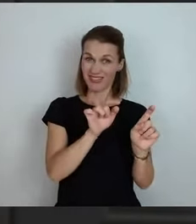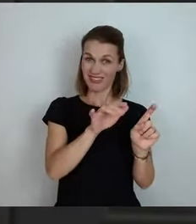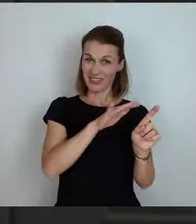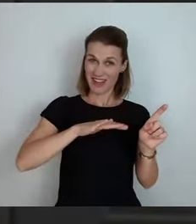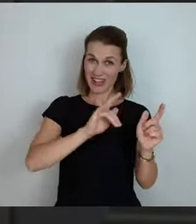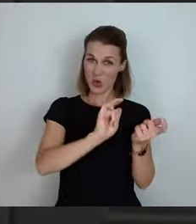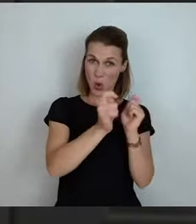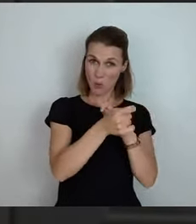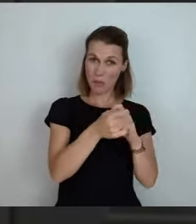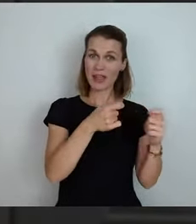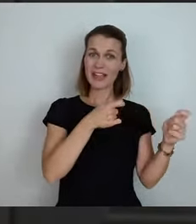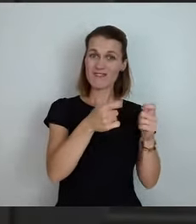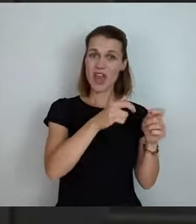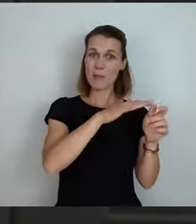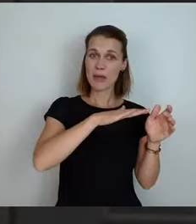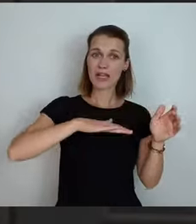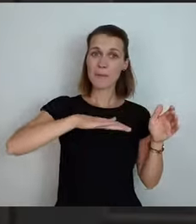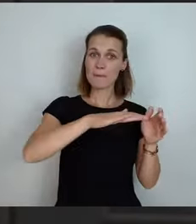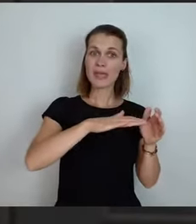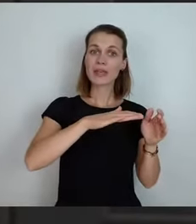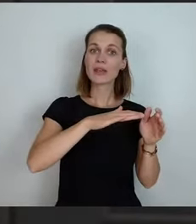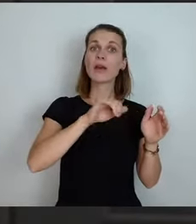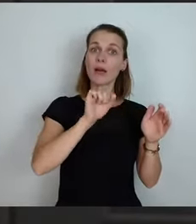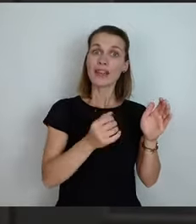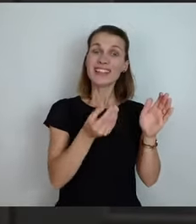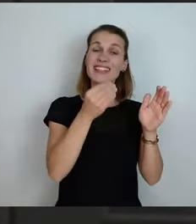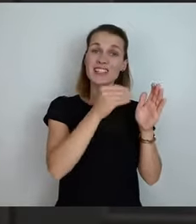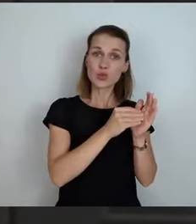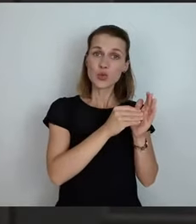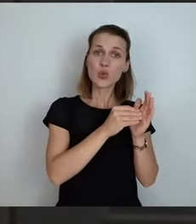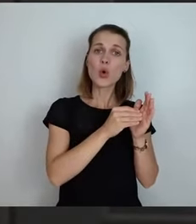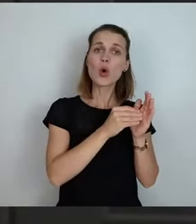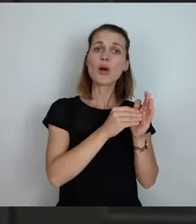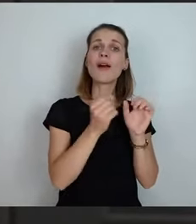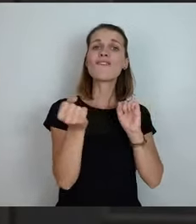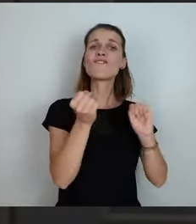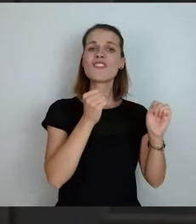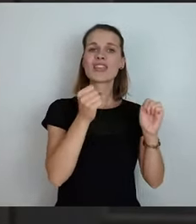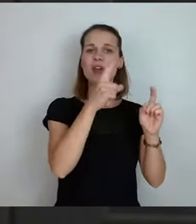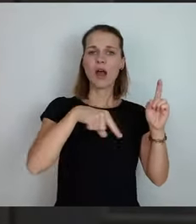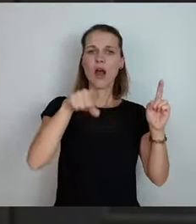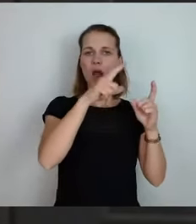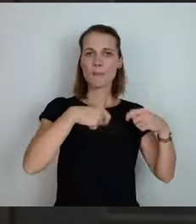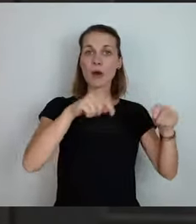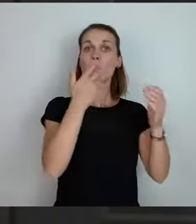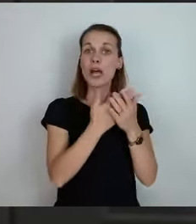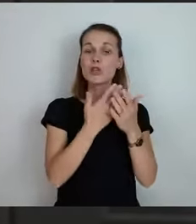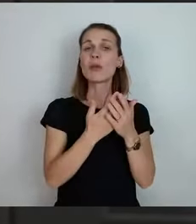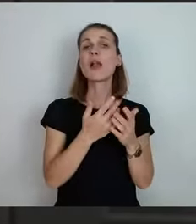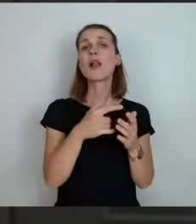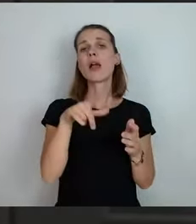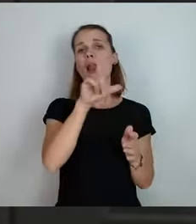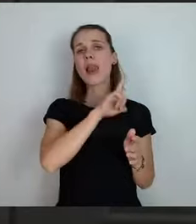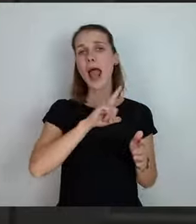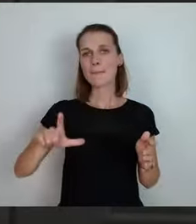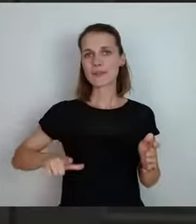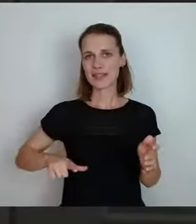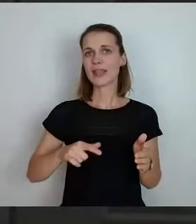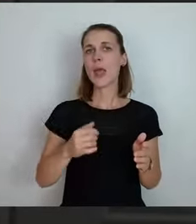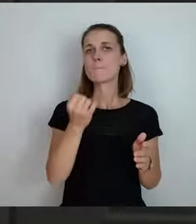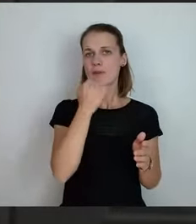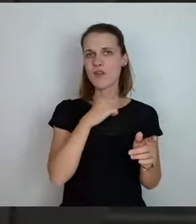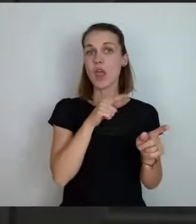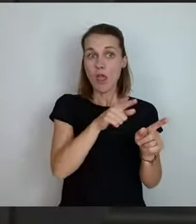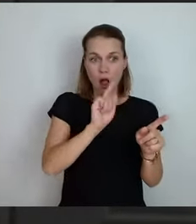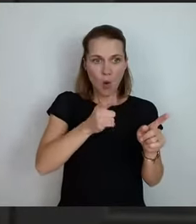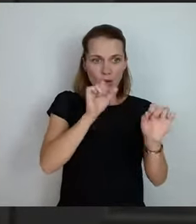ist das zulässig, Windräder zu bauen. Wir sehen das bei BMW in Leipzig, dort stehen auch im Gewerbegebiet Windräder. Also